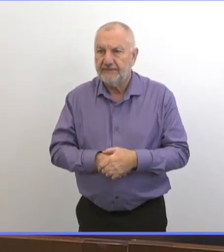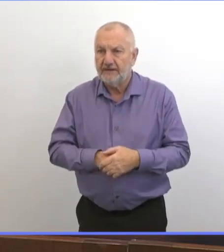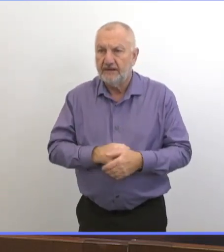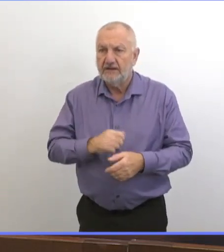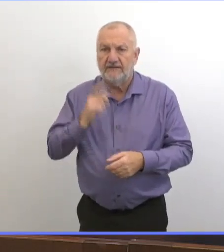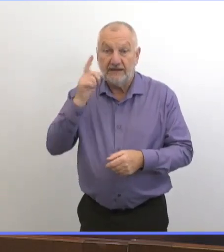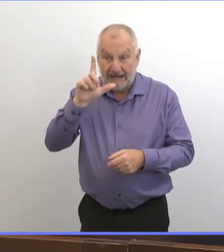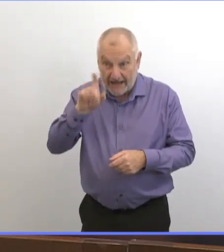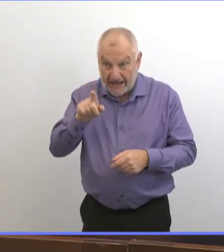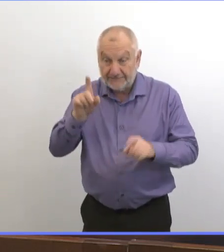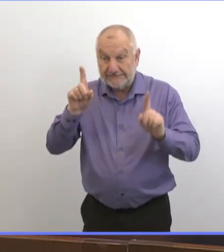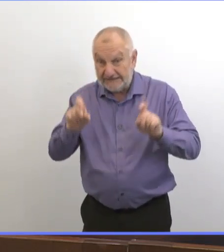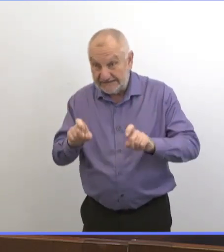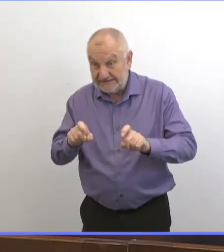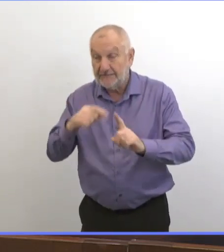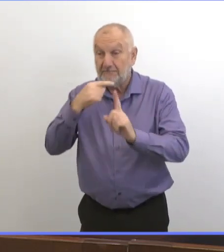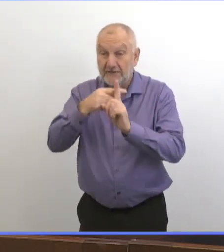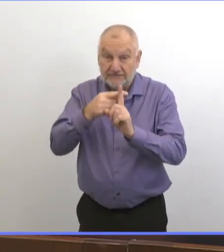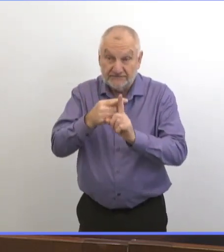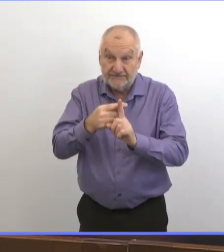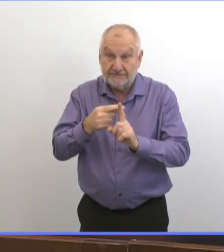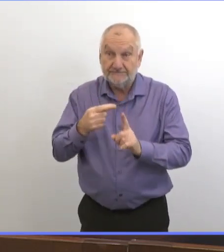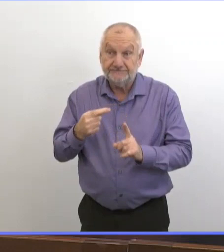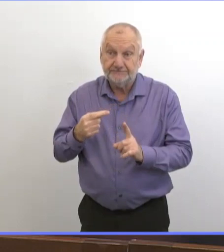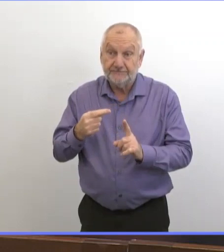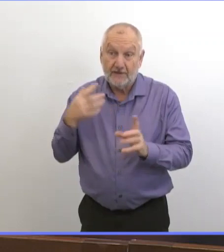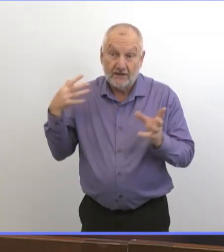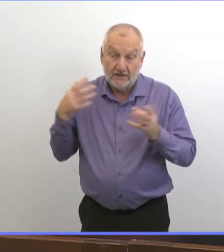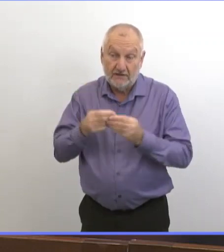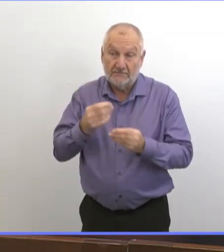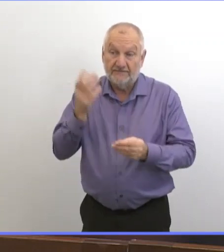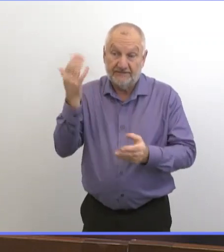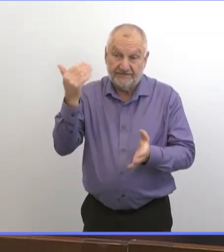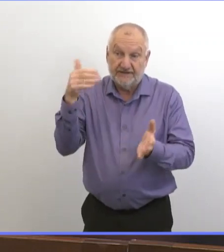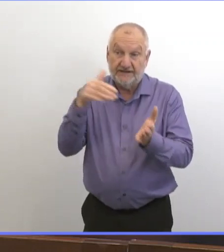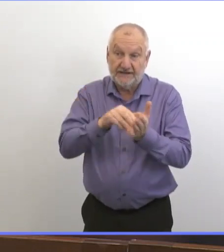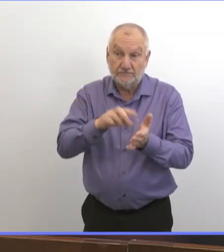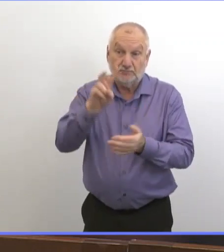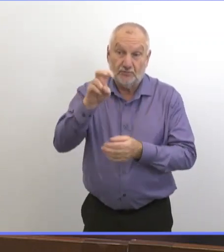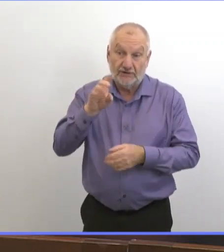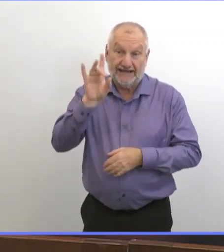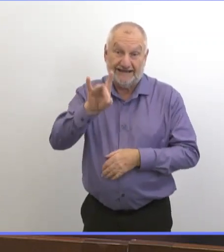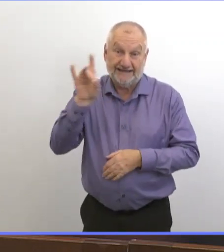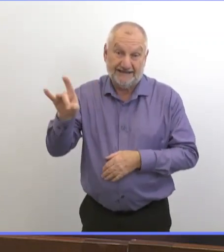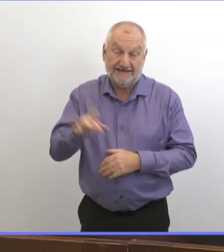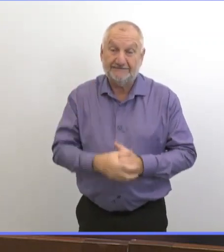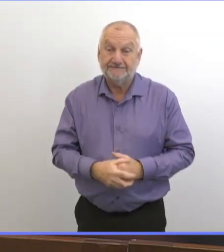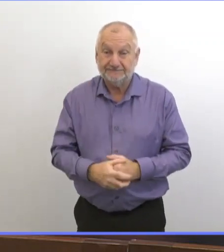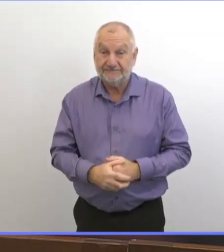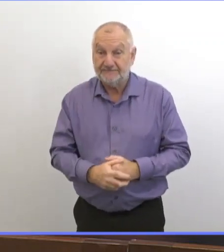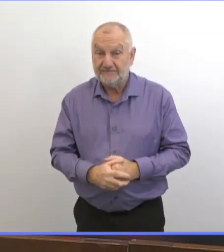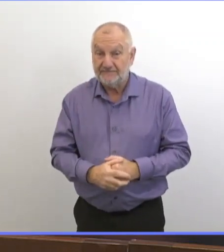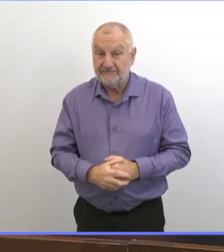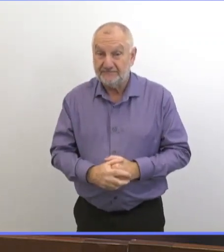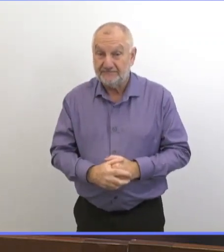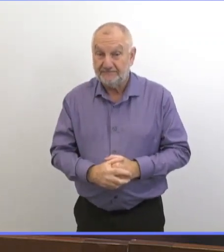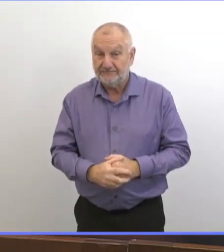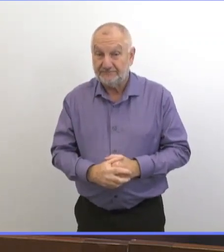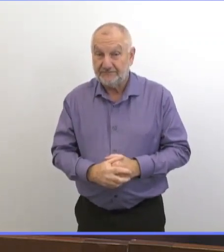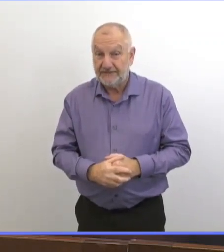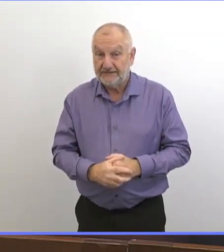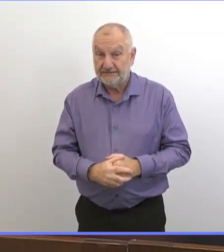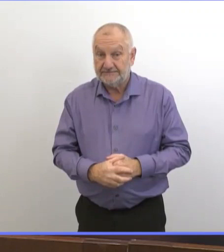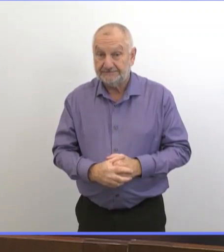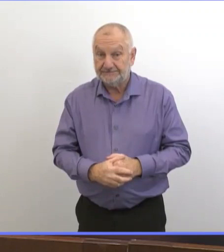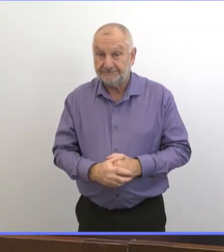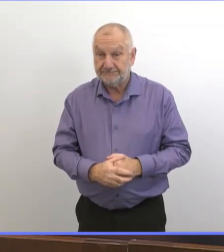et un nombre au total de cas de 15 288. Le message